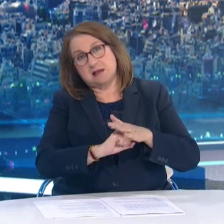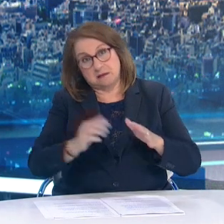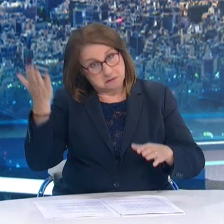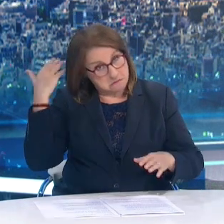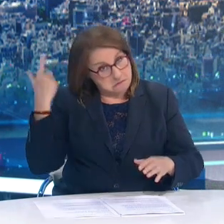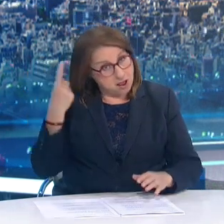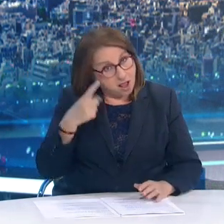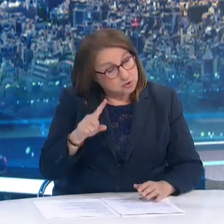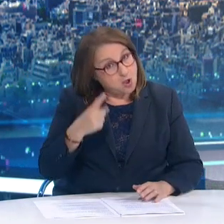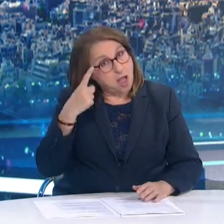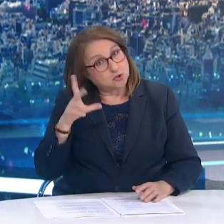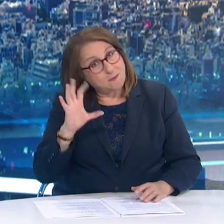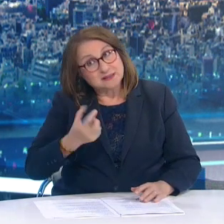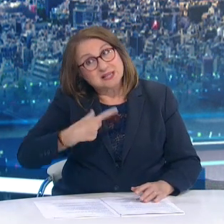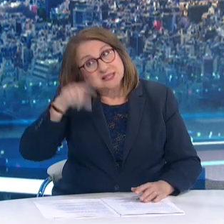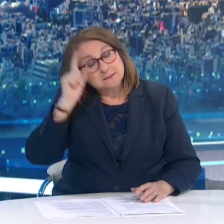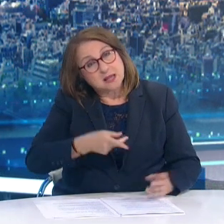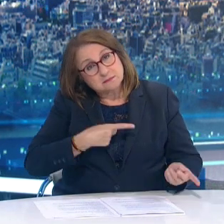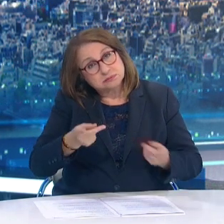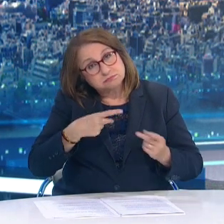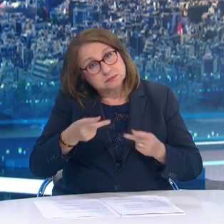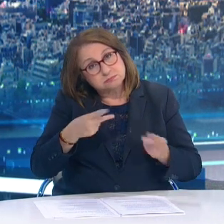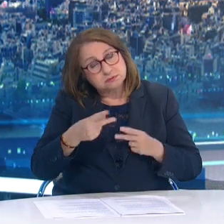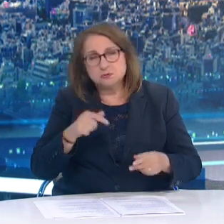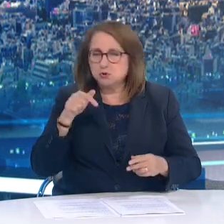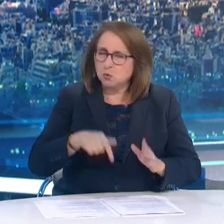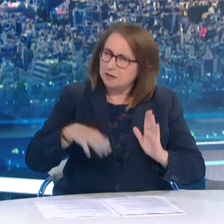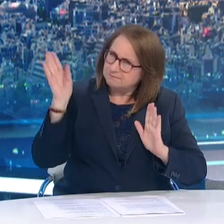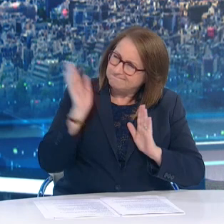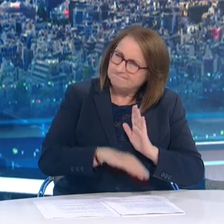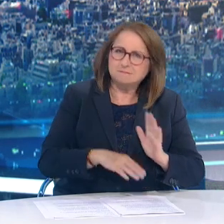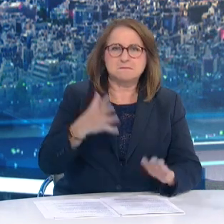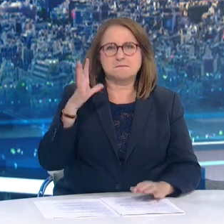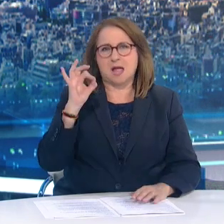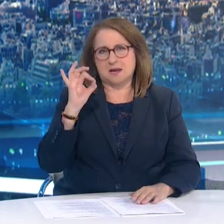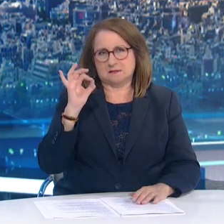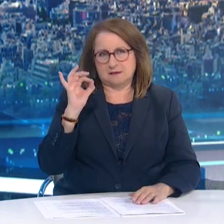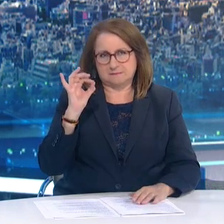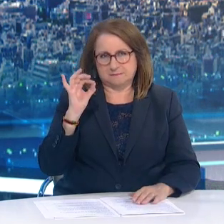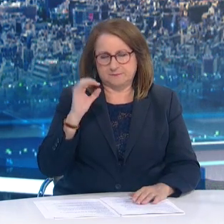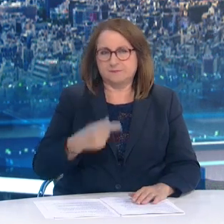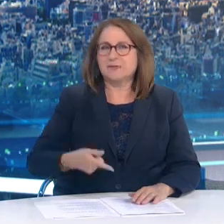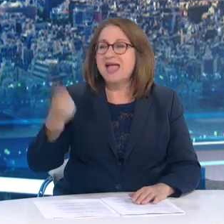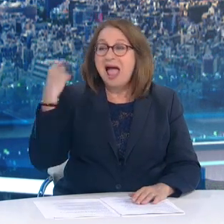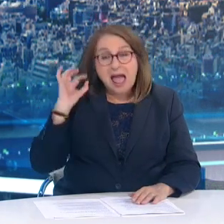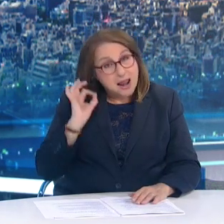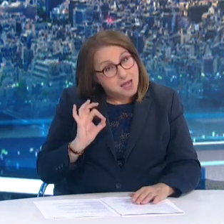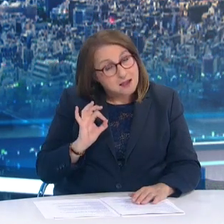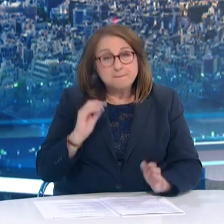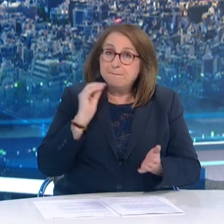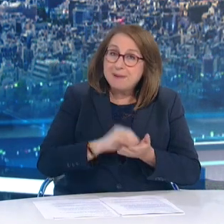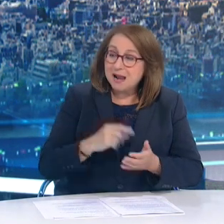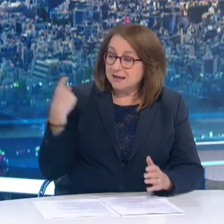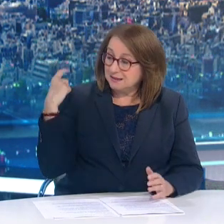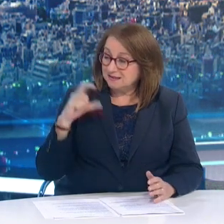παραμένει μικρότερο της μονάδας. Ο αριθμός των διαγνώσεων λοιπόν σε σχέση με την προηγούμενη εβδομάδα έδειξε μικρή αύξηση καθότι καταγράφηκαν 5